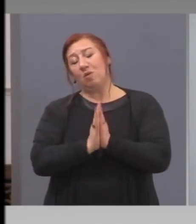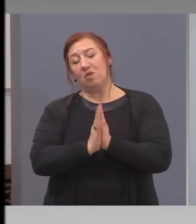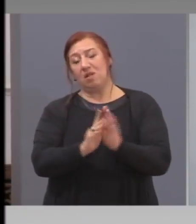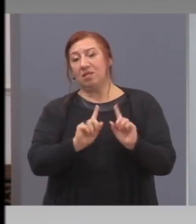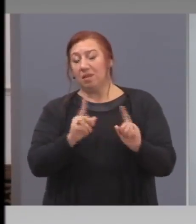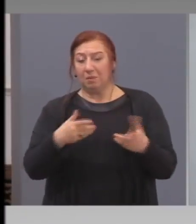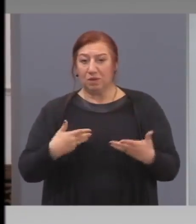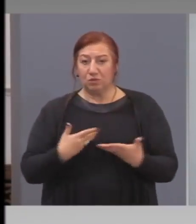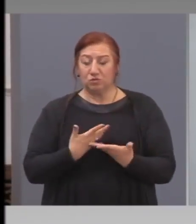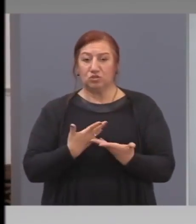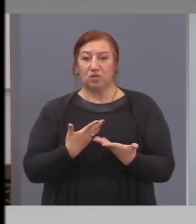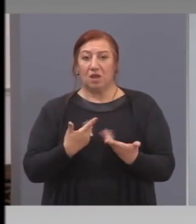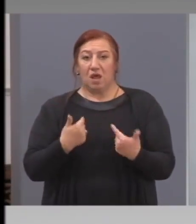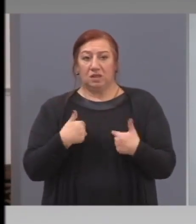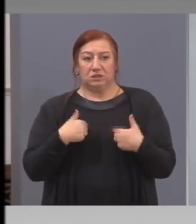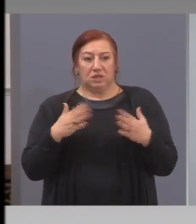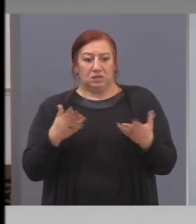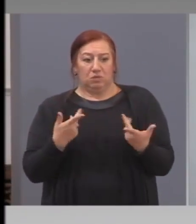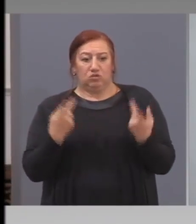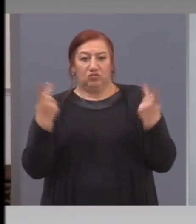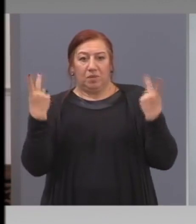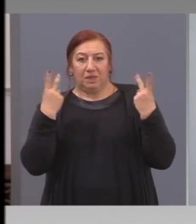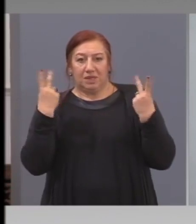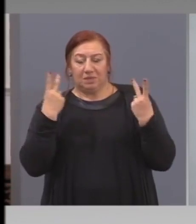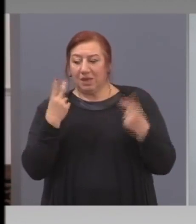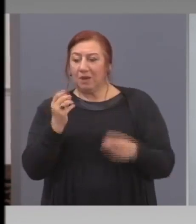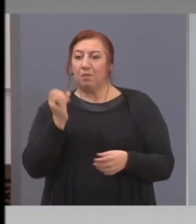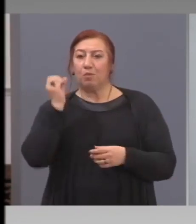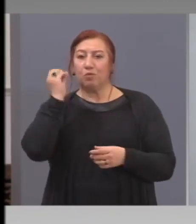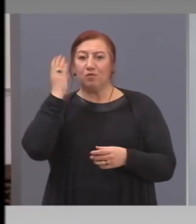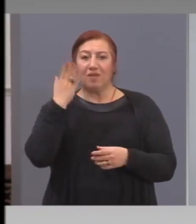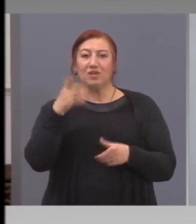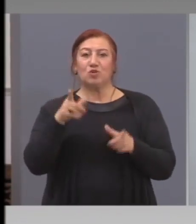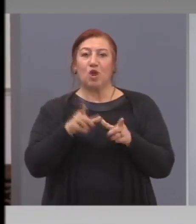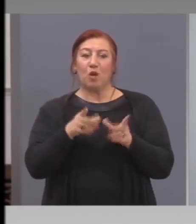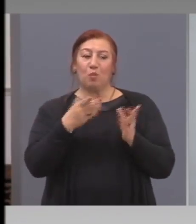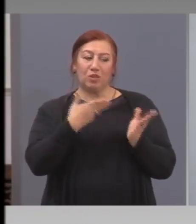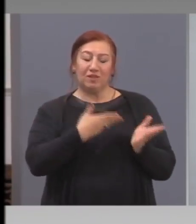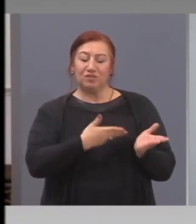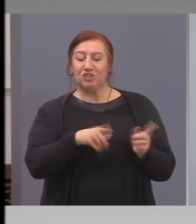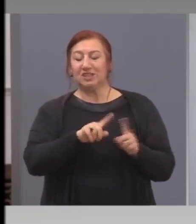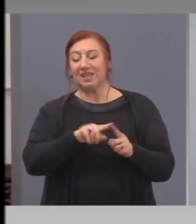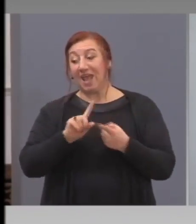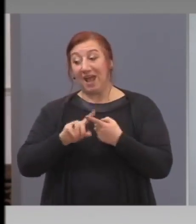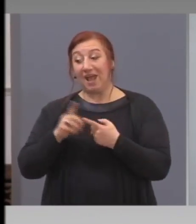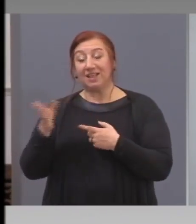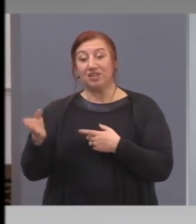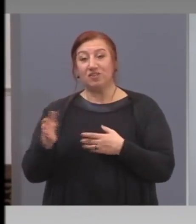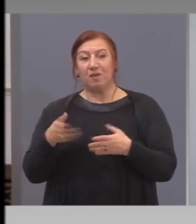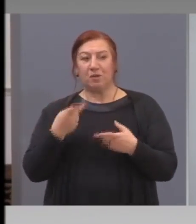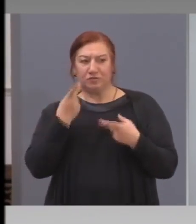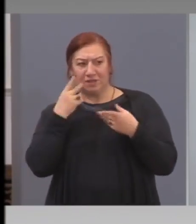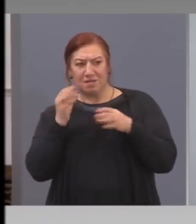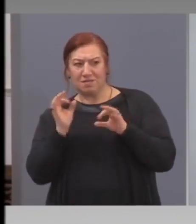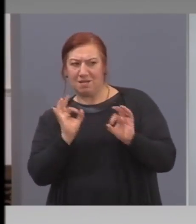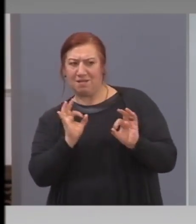иначе аз почвам да го разбирам професор Мутъвчински и Кантраджиев почват да гледат зло.